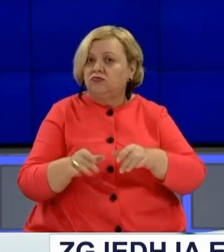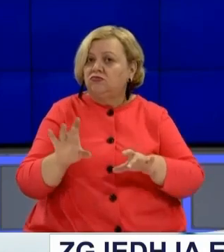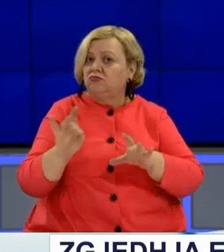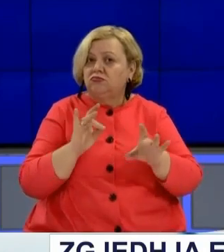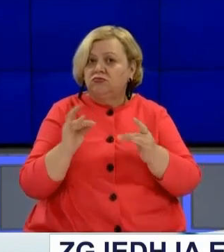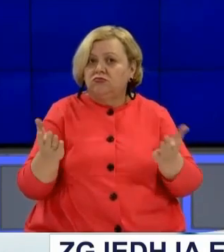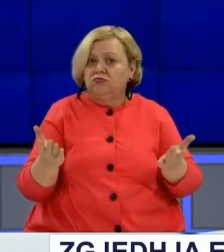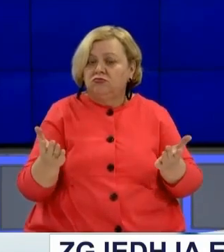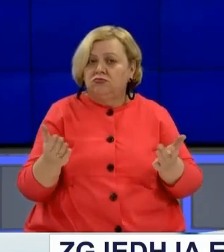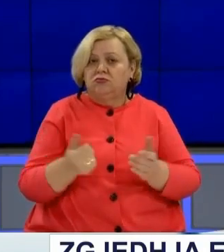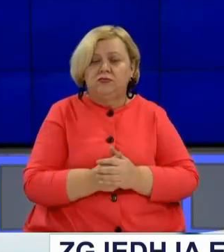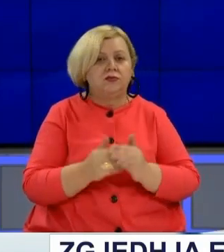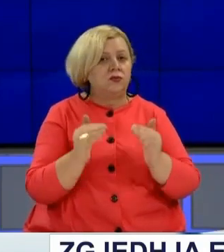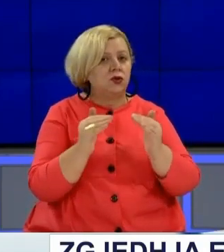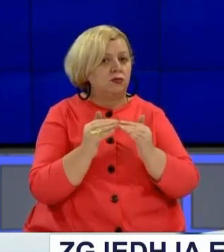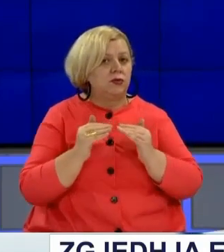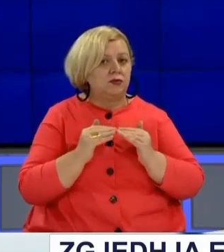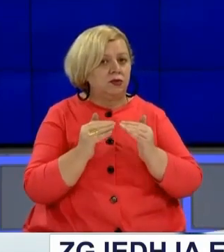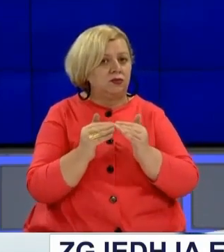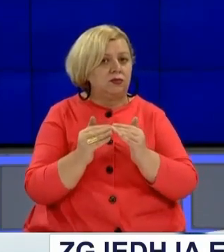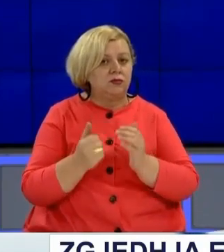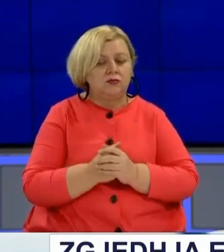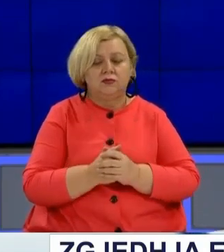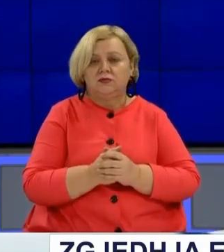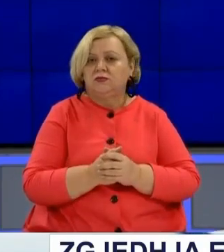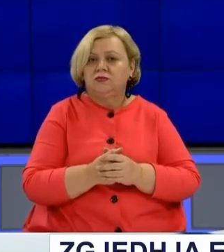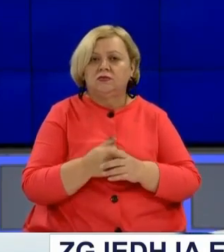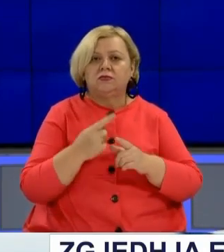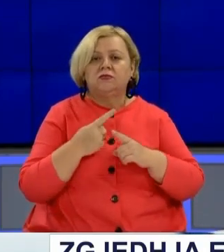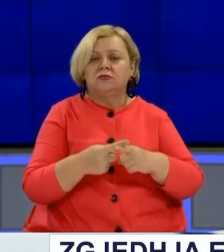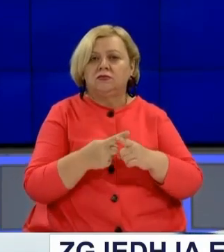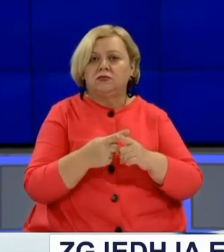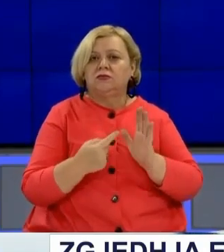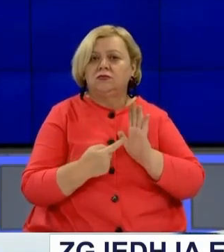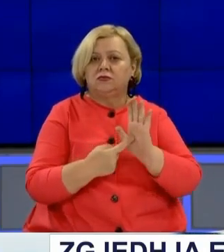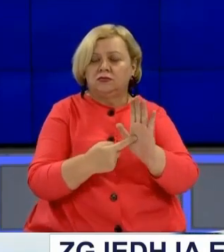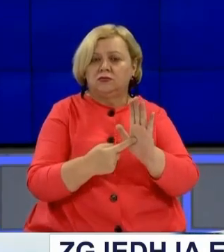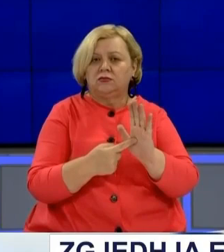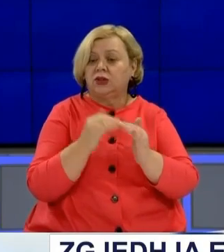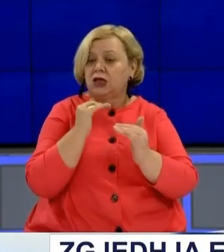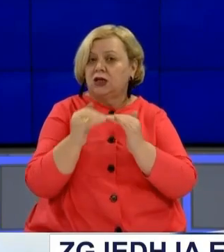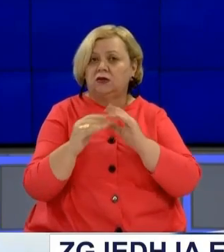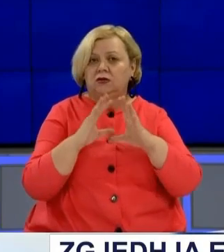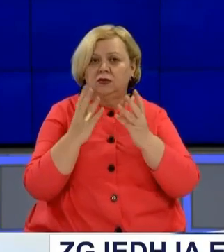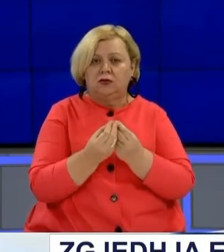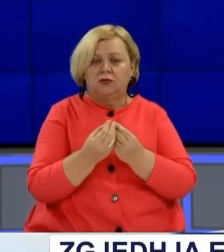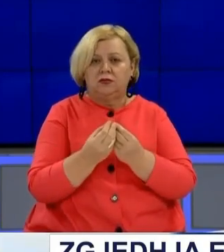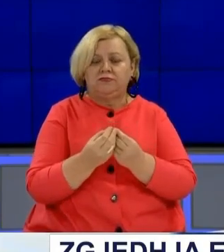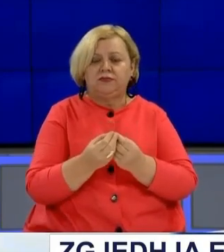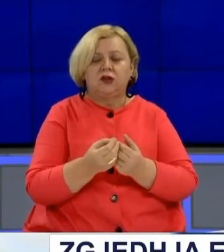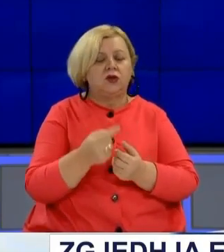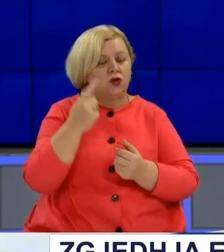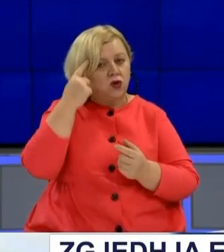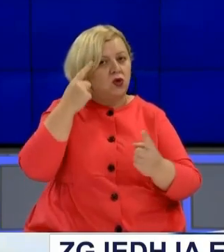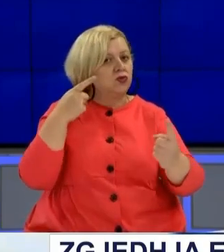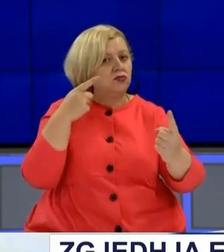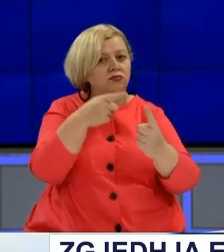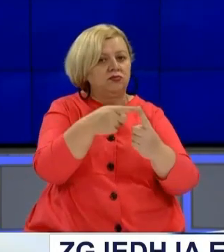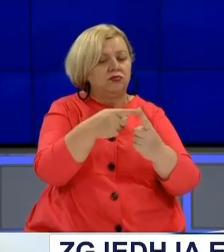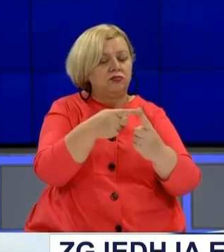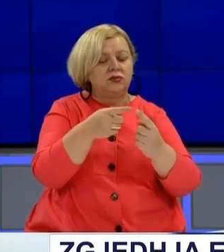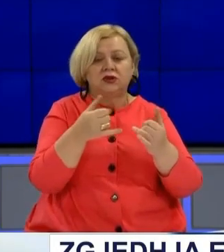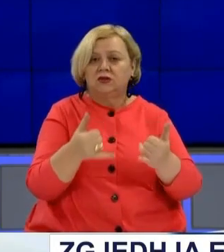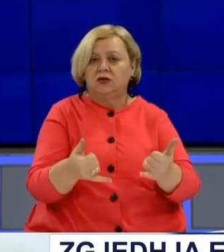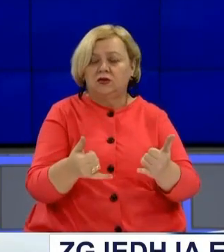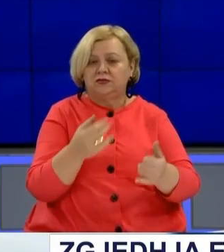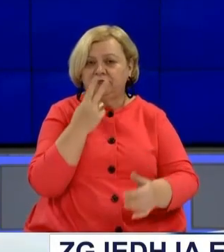konsensuale që me të vërtet reflektonë unitetin në vend dhe jo që synon ashtu si shkemi padiri më